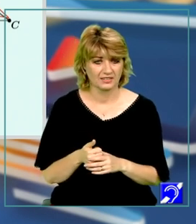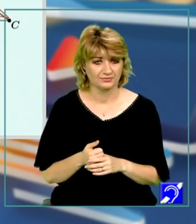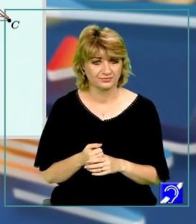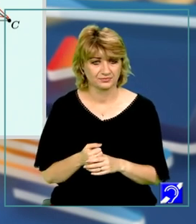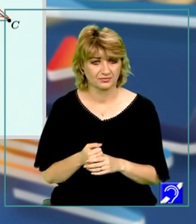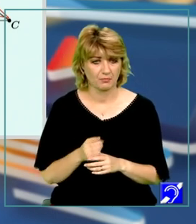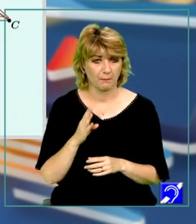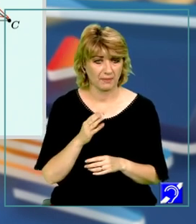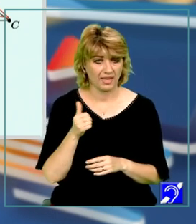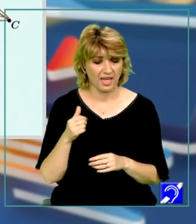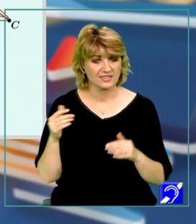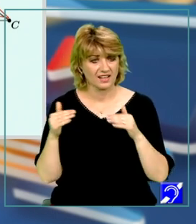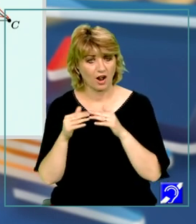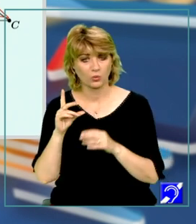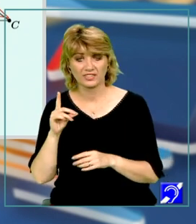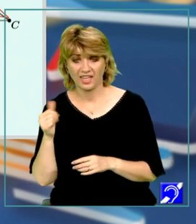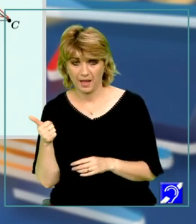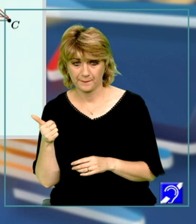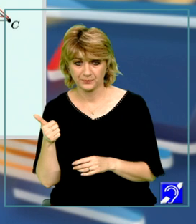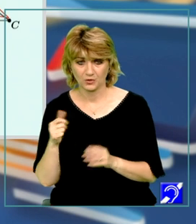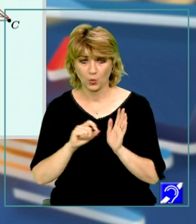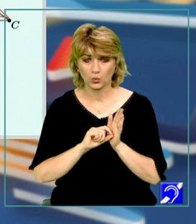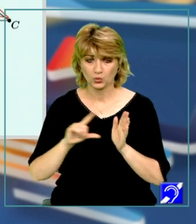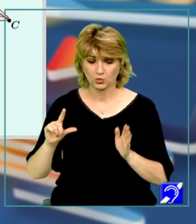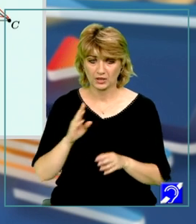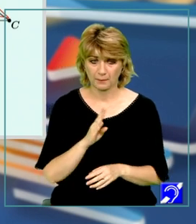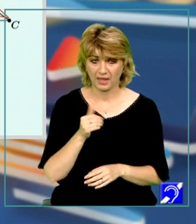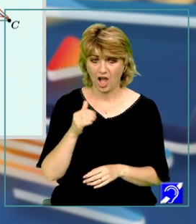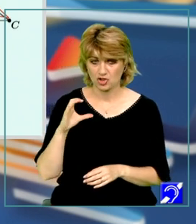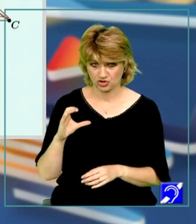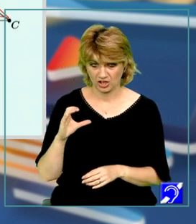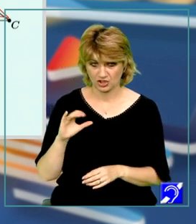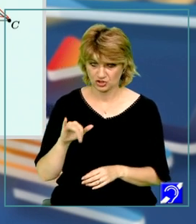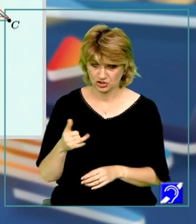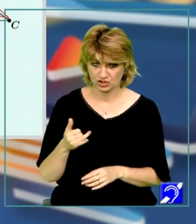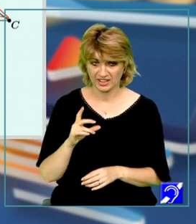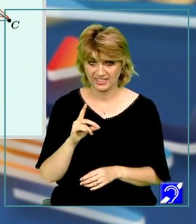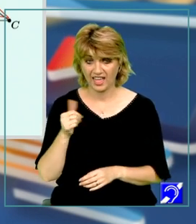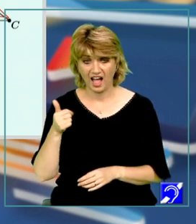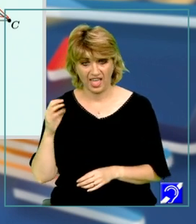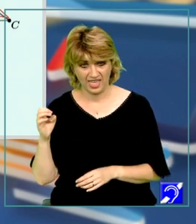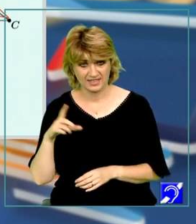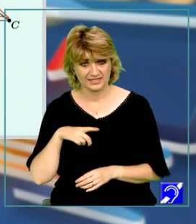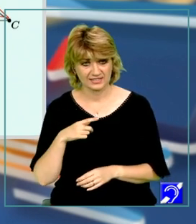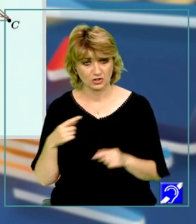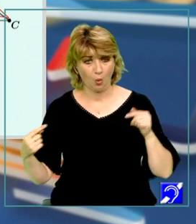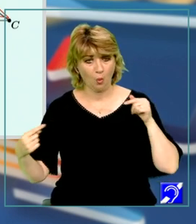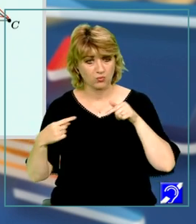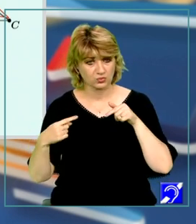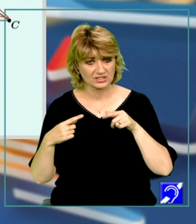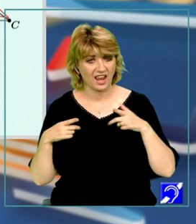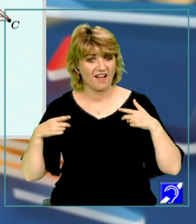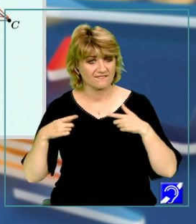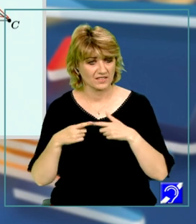D, A. Unghiurile B, A, C și D, A, E sunt opuse la vârf,